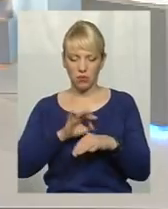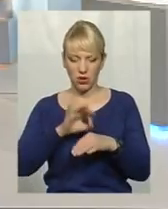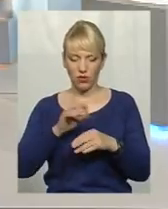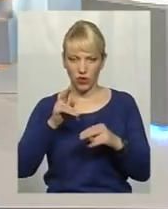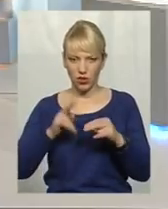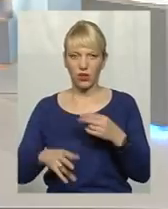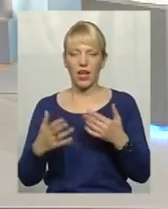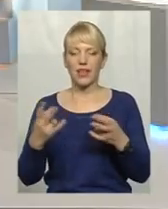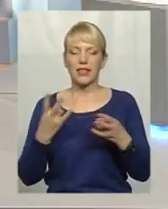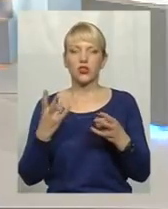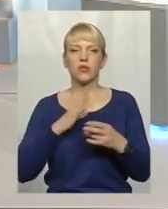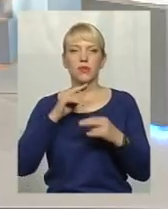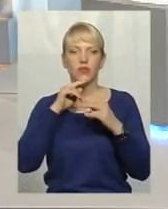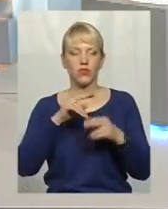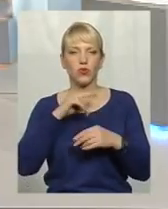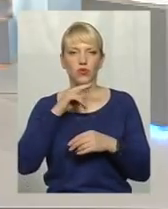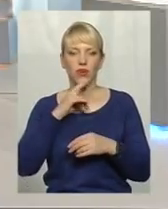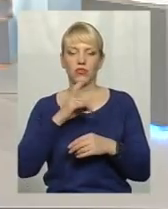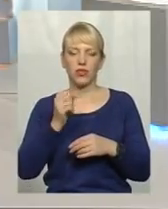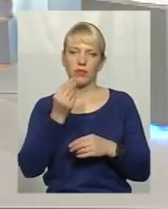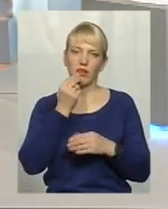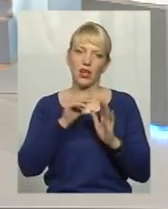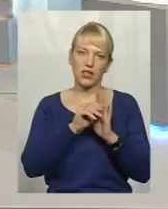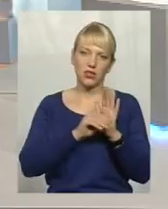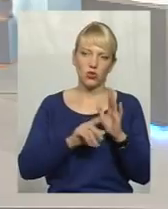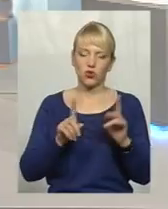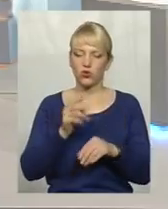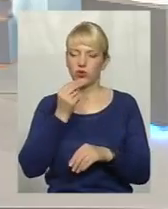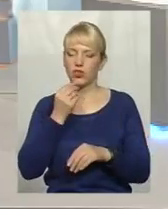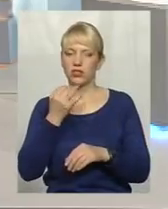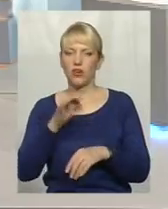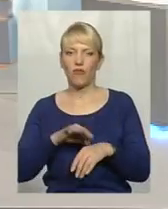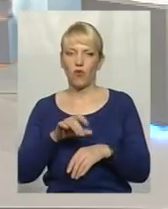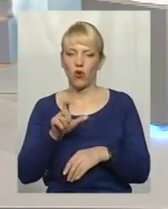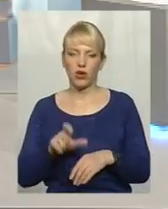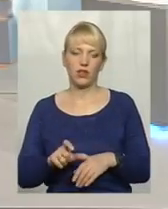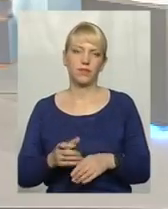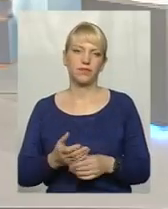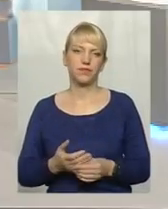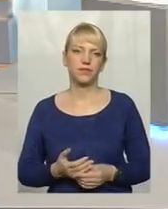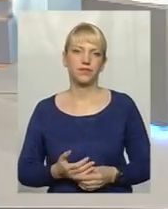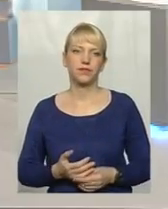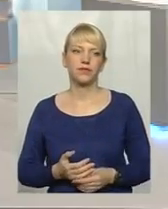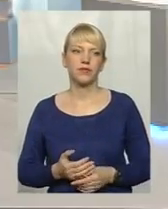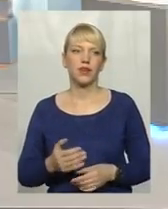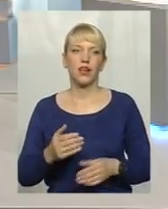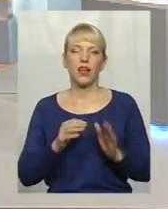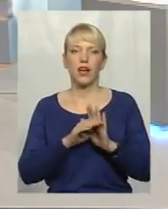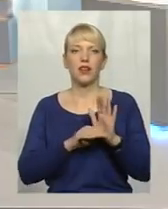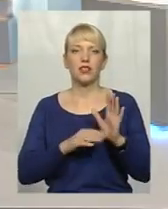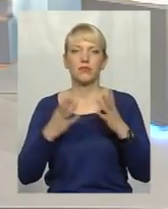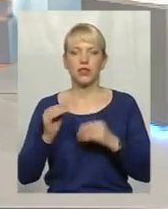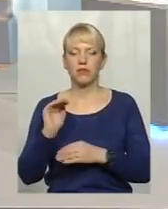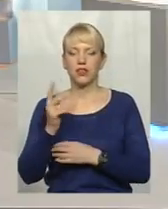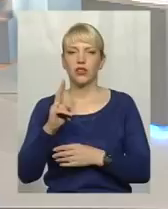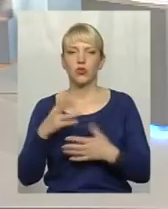увагу? Чи треба звертати увагу на раціон? Що їсть хора людина, хора дитини? Режим дня дитини,